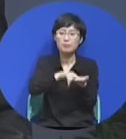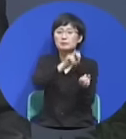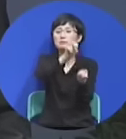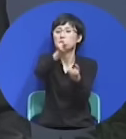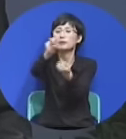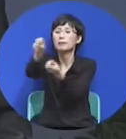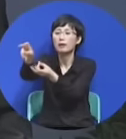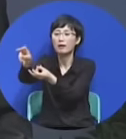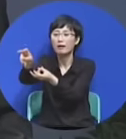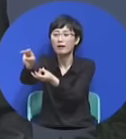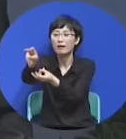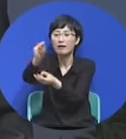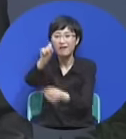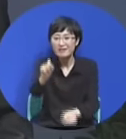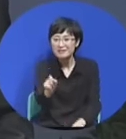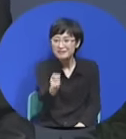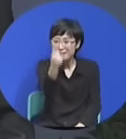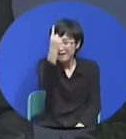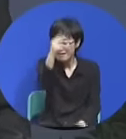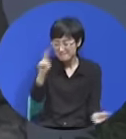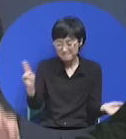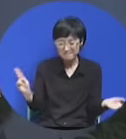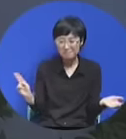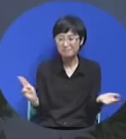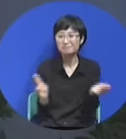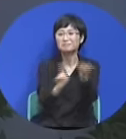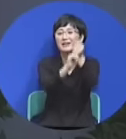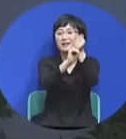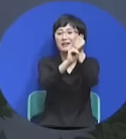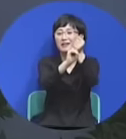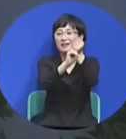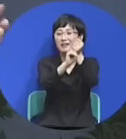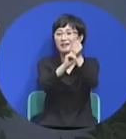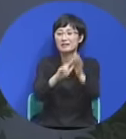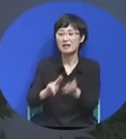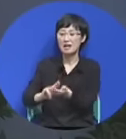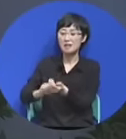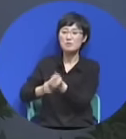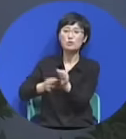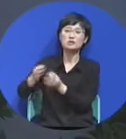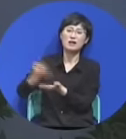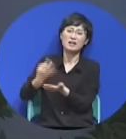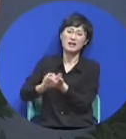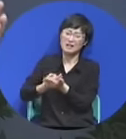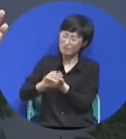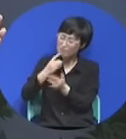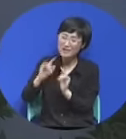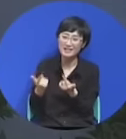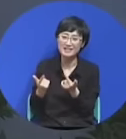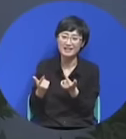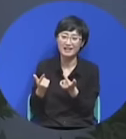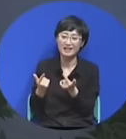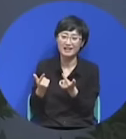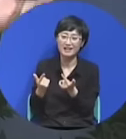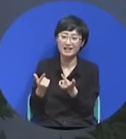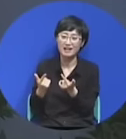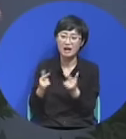거기서 역사를 난 거예요 이 사람 미용실이 잘되는 건 물론이고 완전히 회복되고 있어요